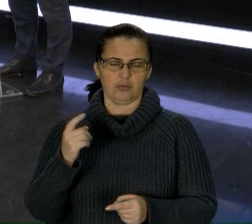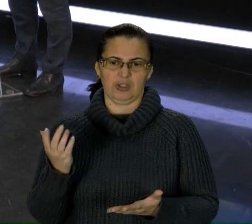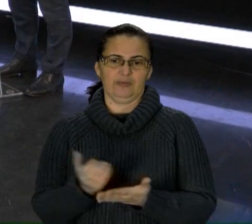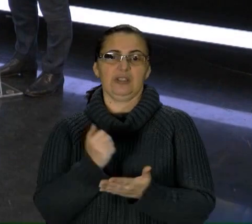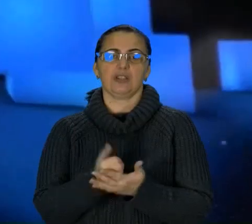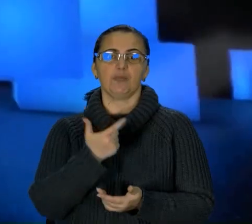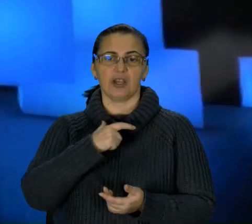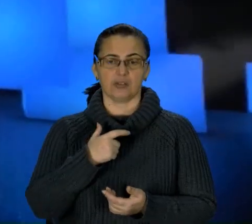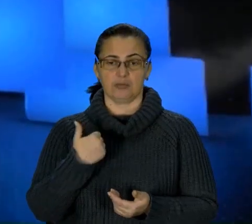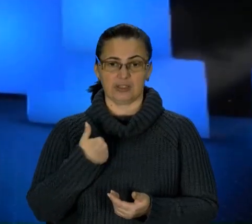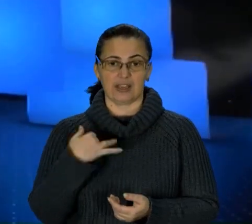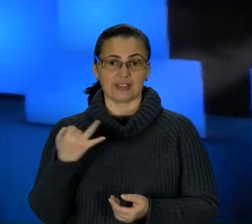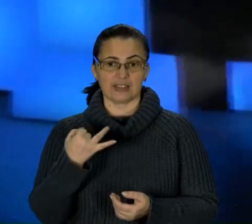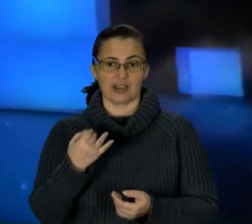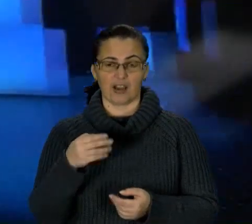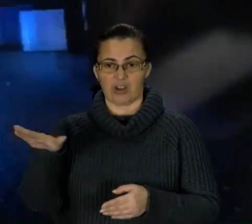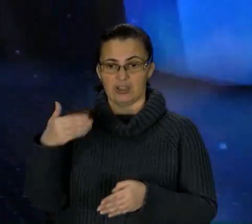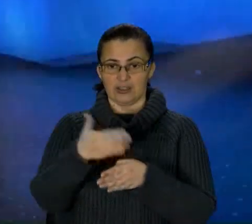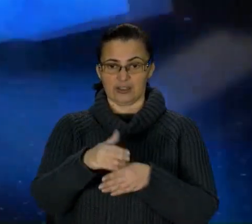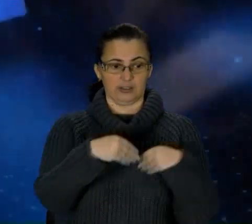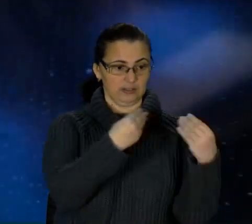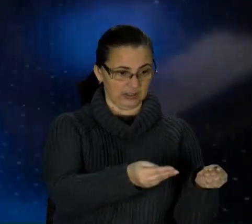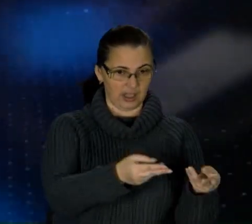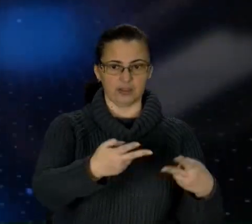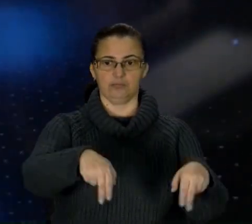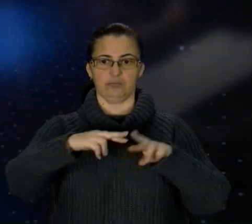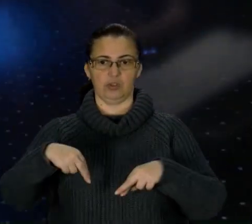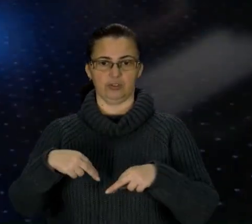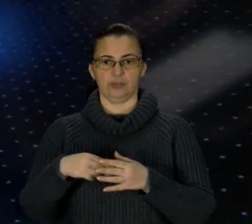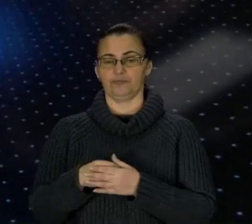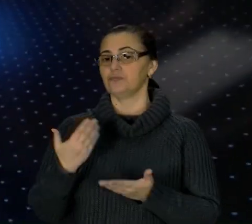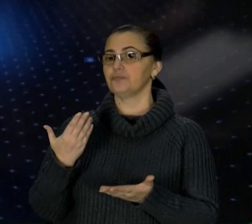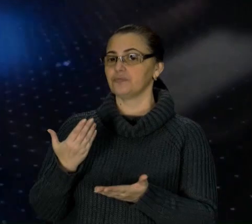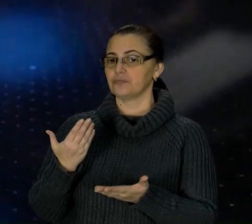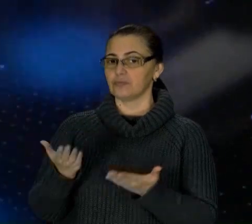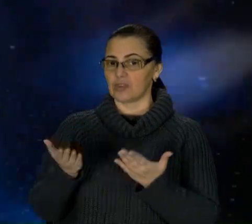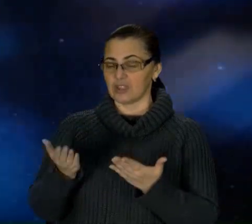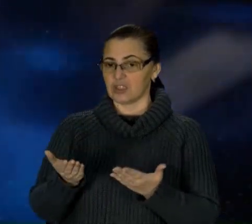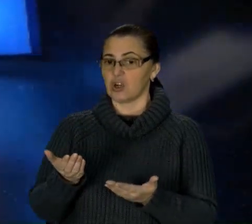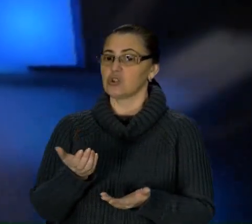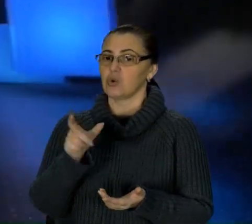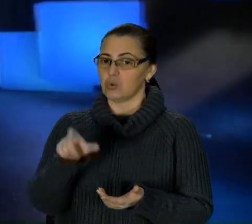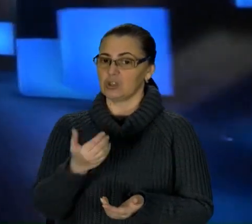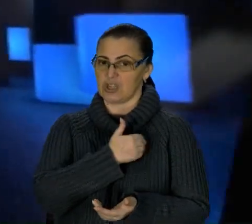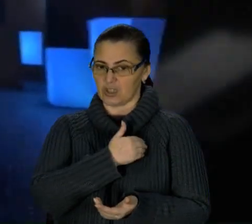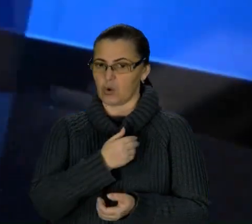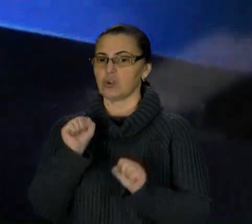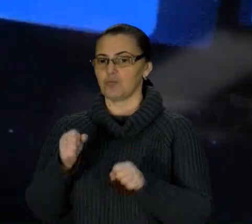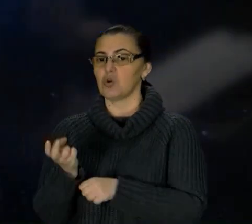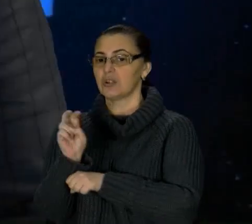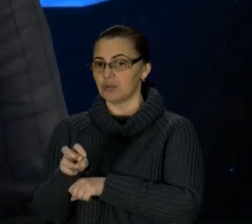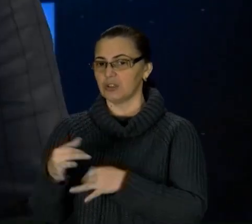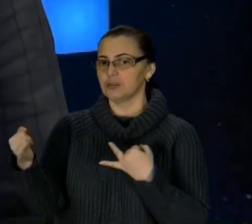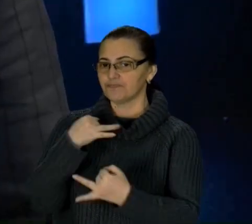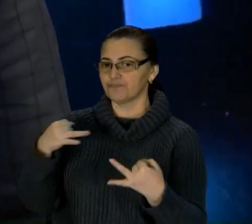кредит повернули. Навіть перед вибором житла ще не знайшли квартиру, але хочете, можна прийти, порадитись і вже тоді шукати. Так, є дуже багато таких